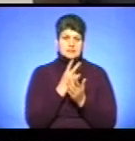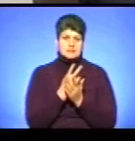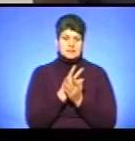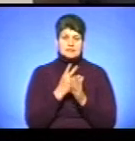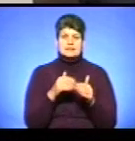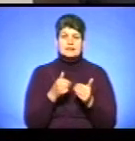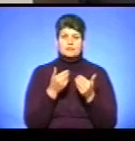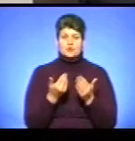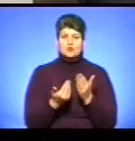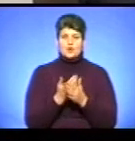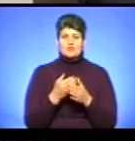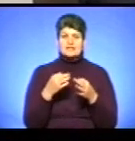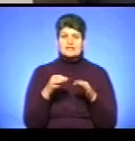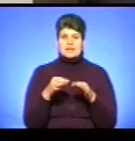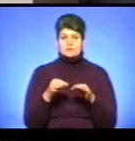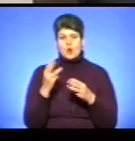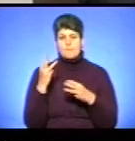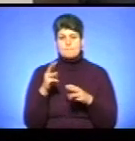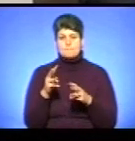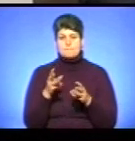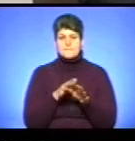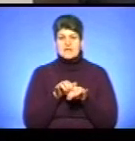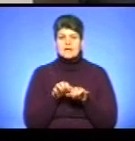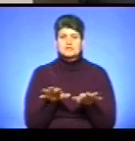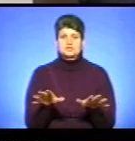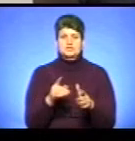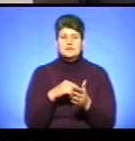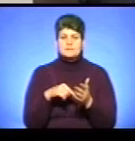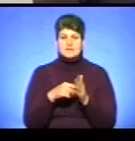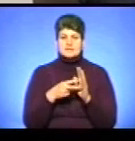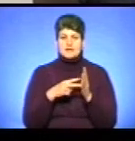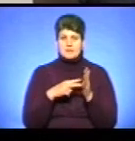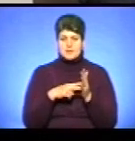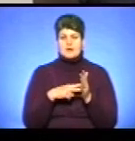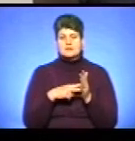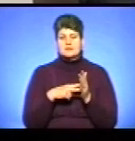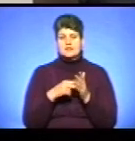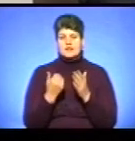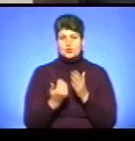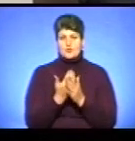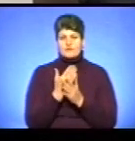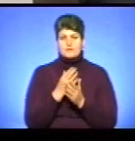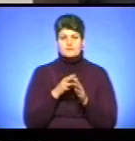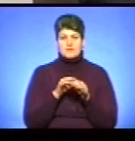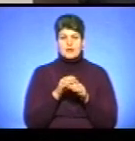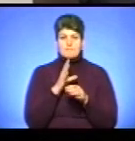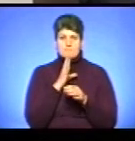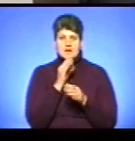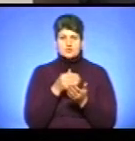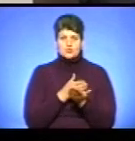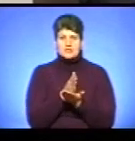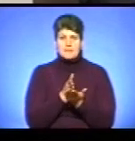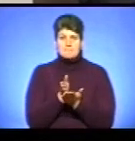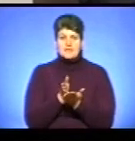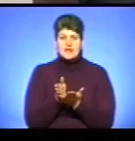рекомендацій нової транспортної моделі міста, також плани міської сталий мобільності та нової маршрутної мережі громадського транспорту.